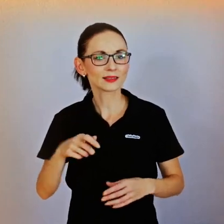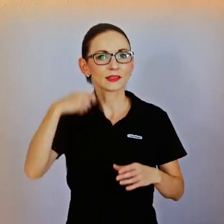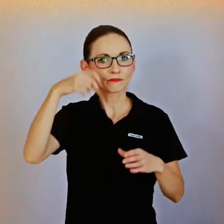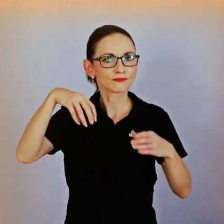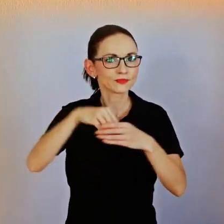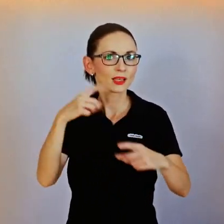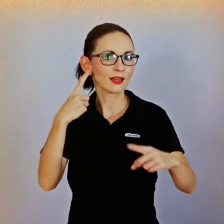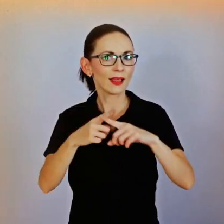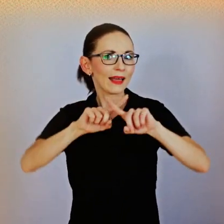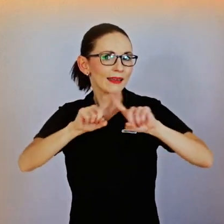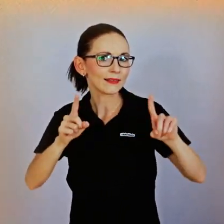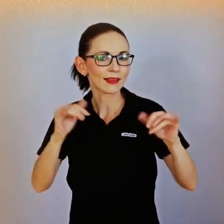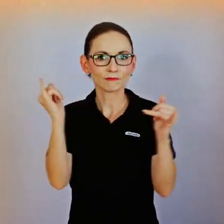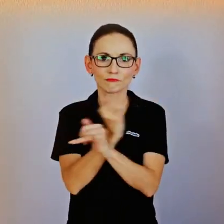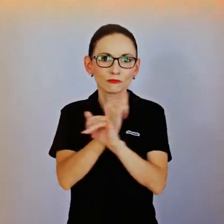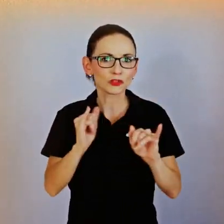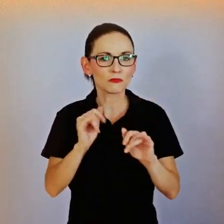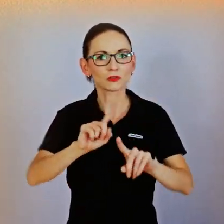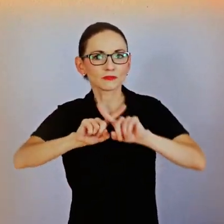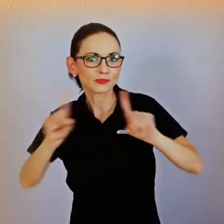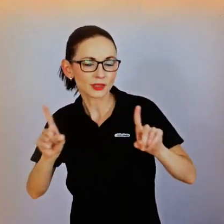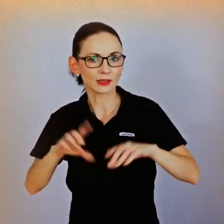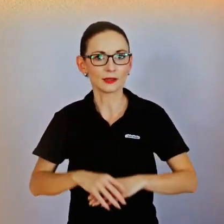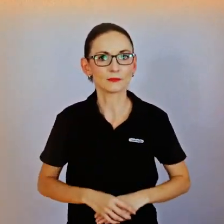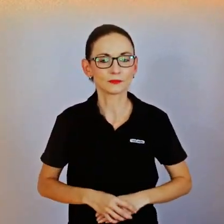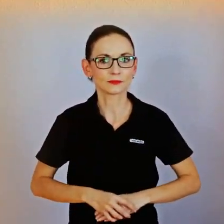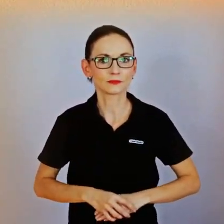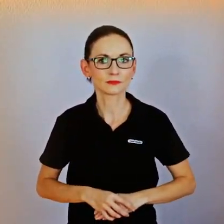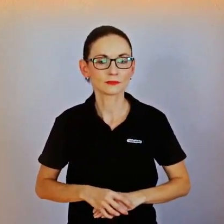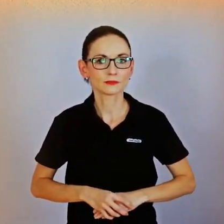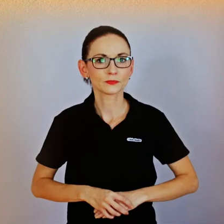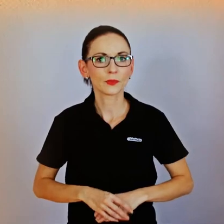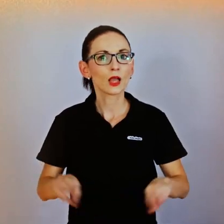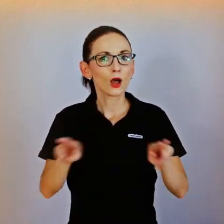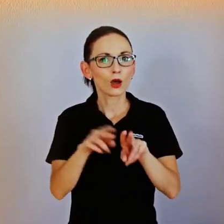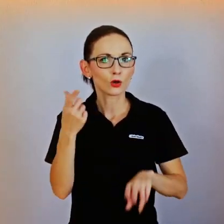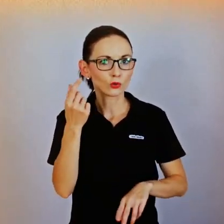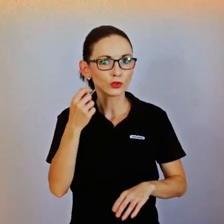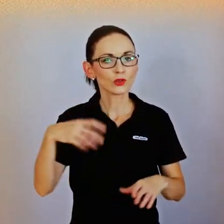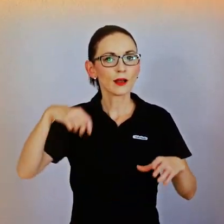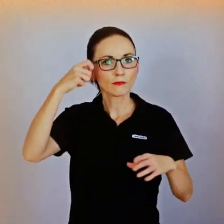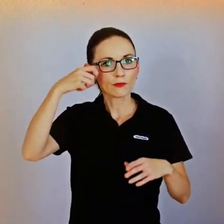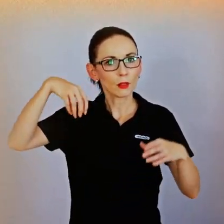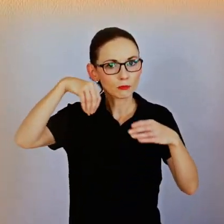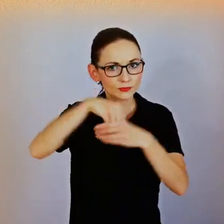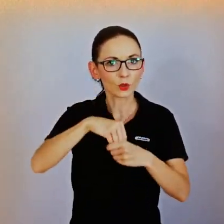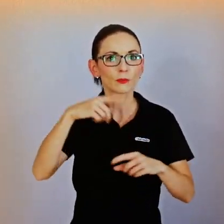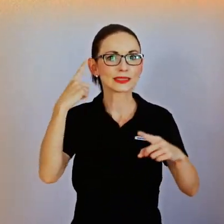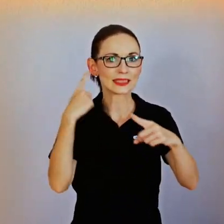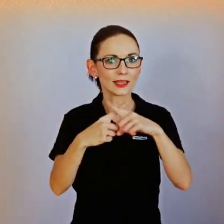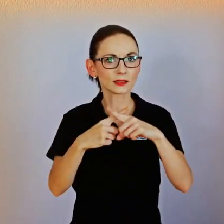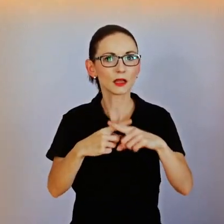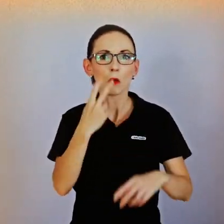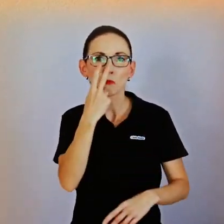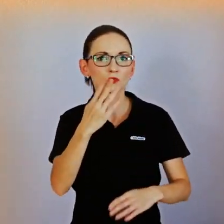ale aby vlastně spolu měli možnost diskutovat a mluvit o těch rizicích, které vlastně ty